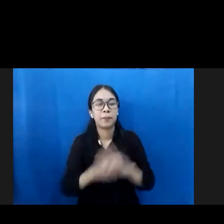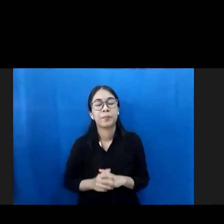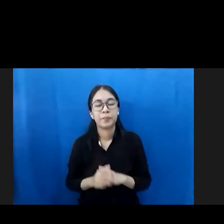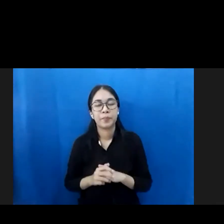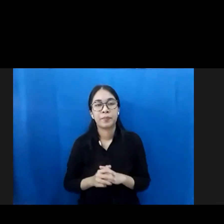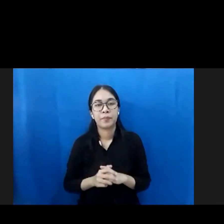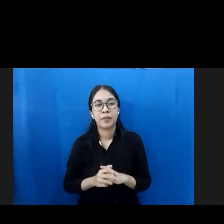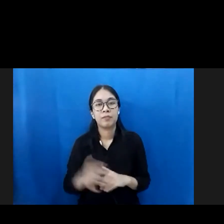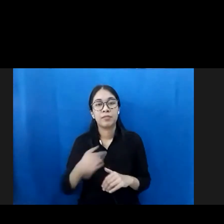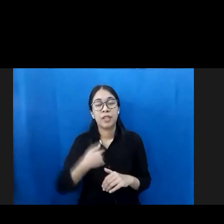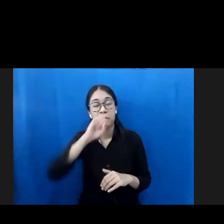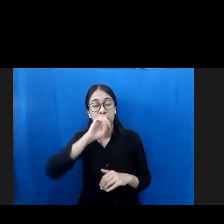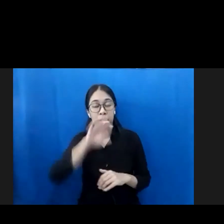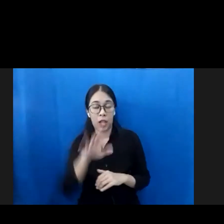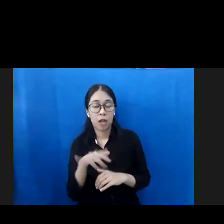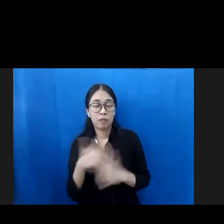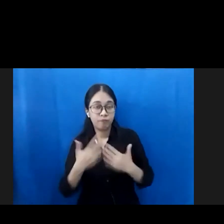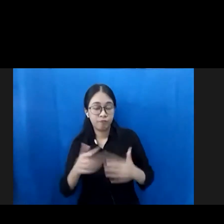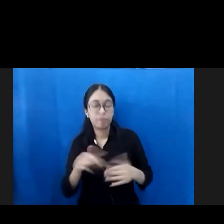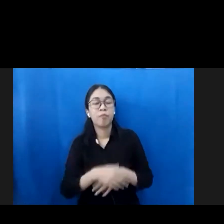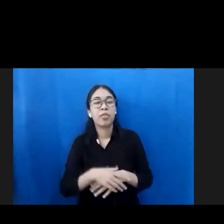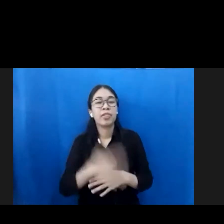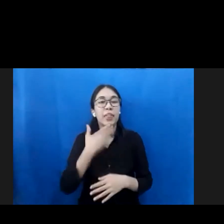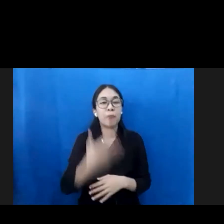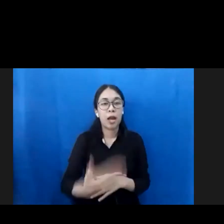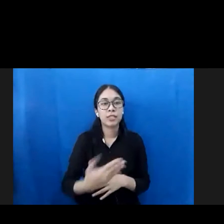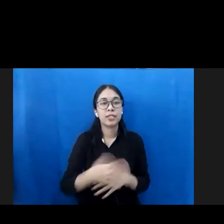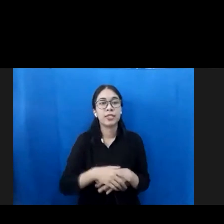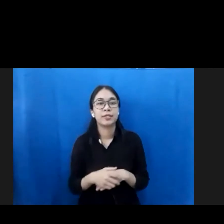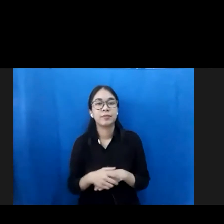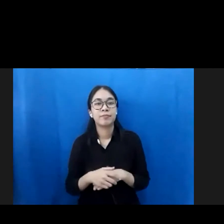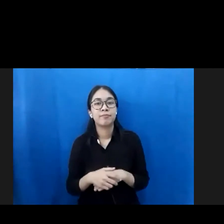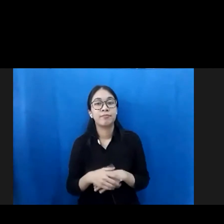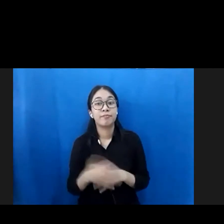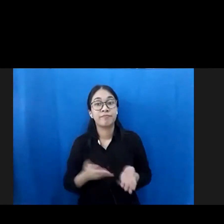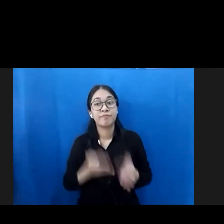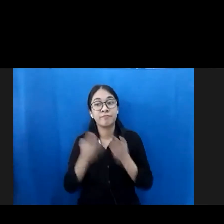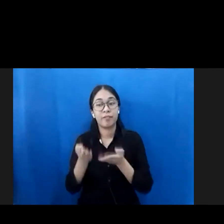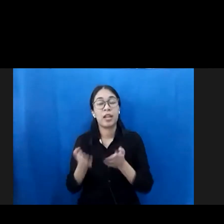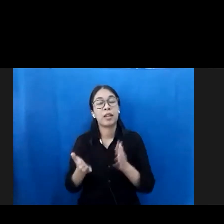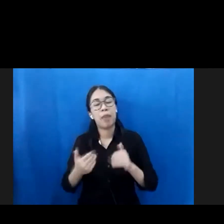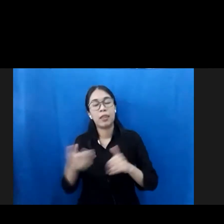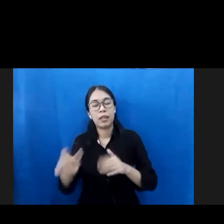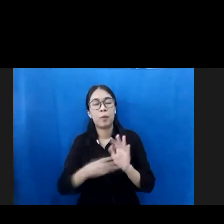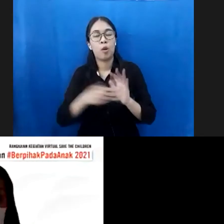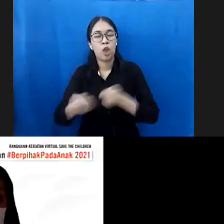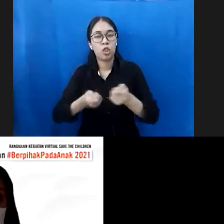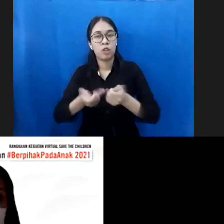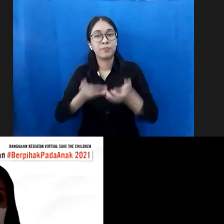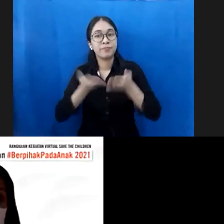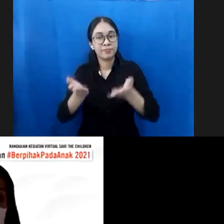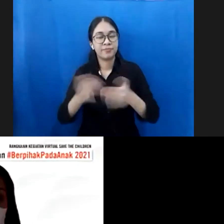yang bisa saya sampaikan terima kasih dan saya kembalikan kepada moderator sekian